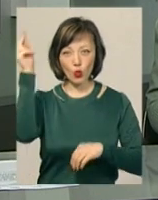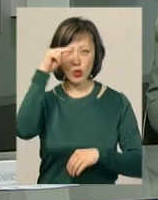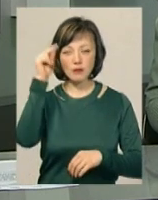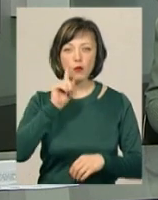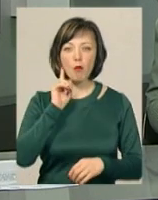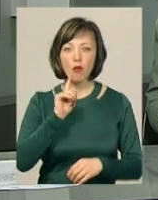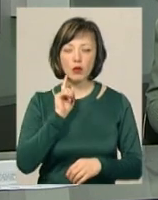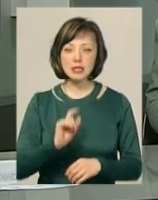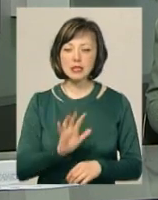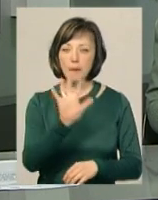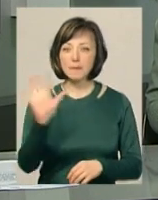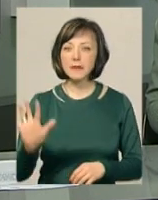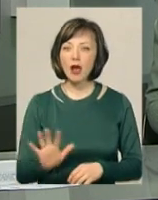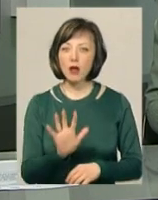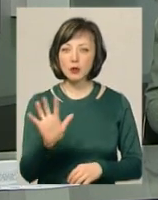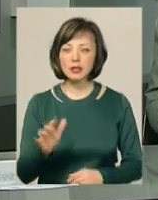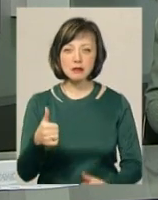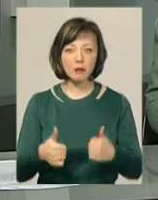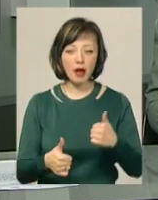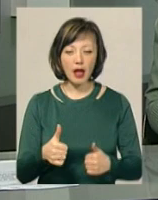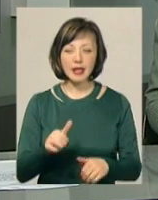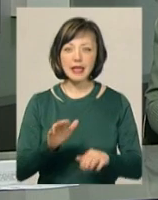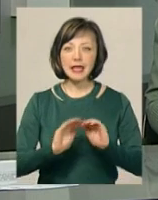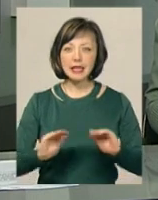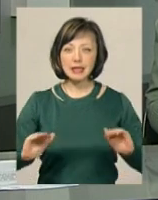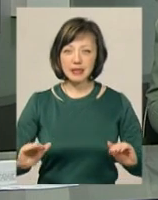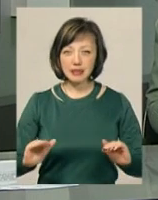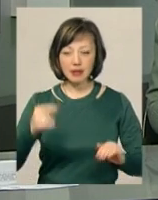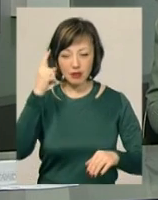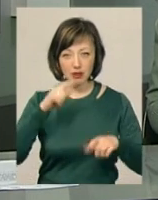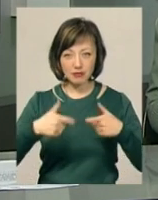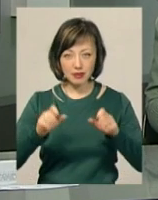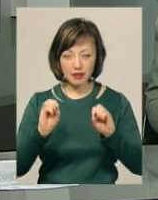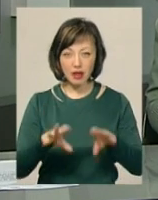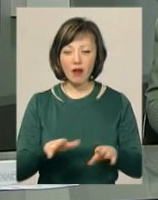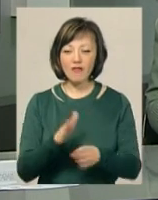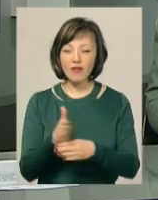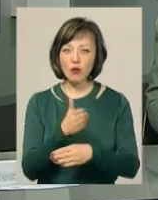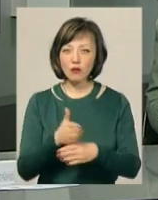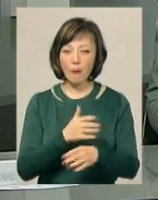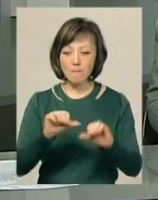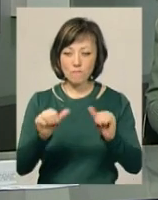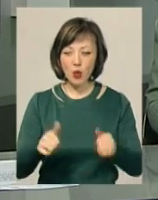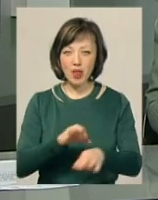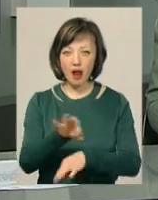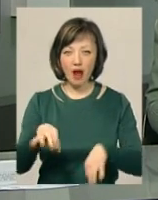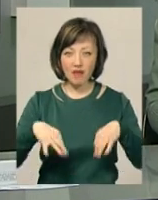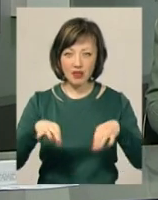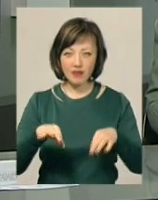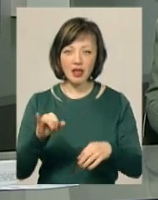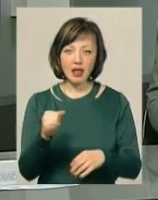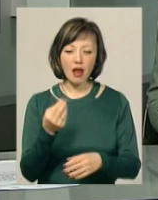молоді. За п'ять годин змагань діти склали теоретичний іспит, виготовили модель автівки та створили авторську аплікацію.